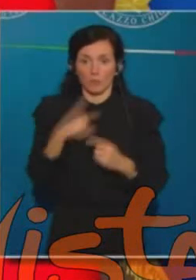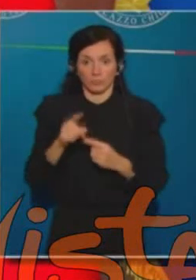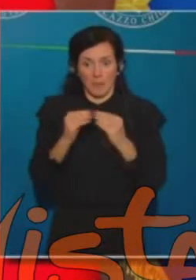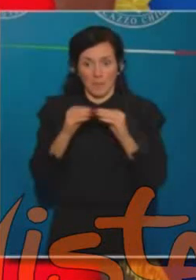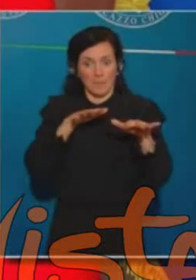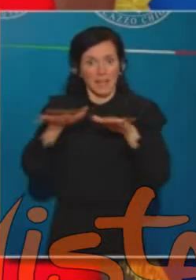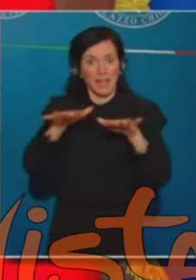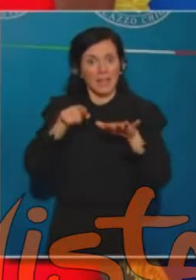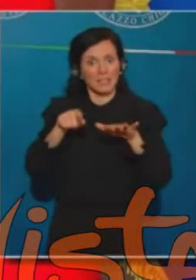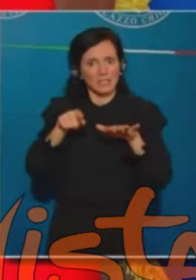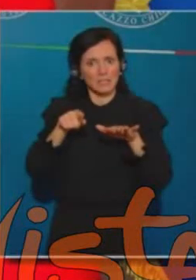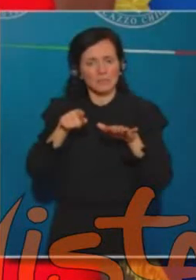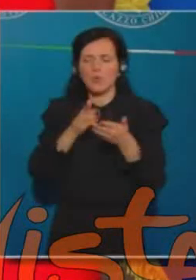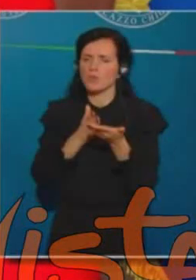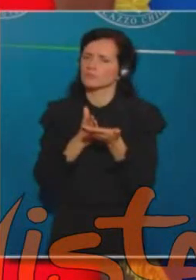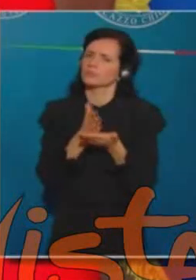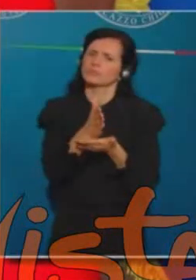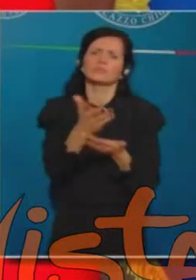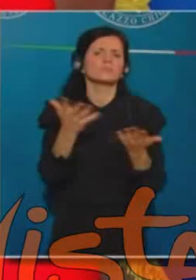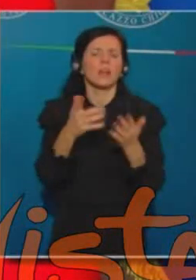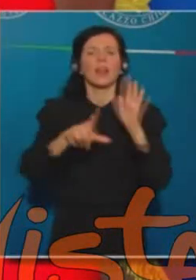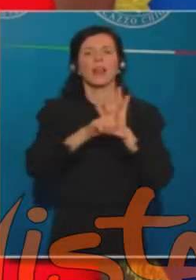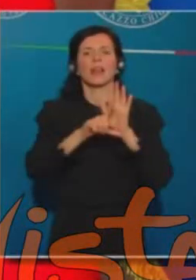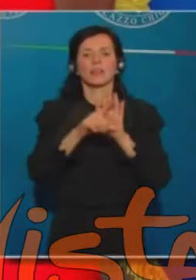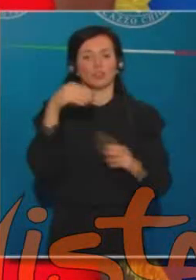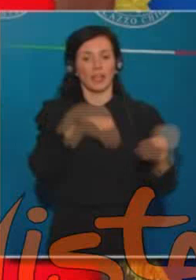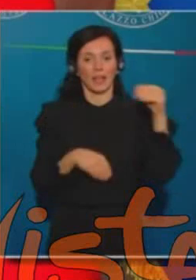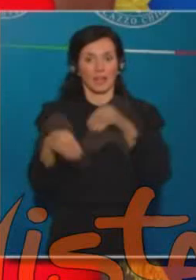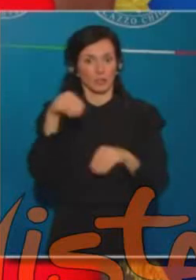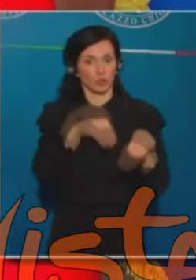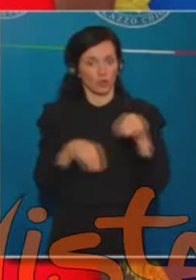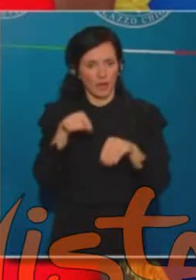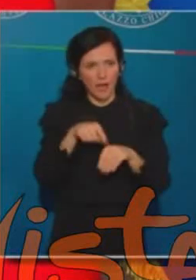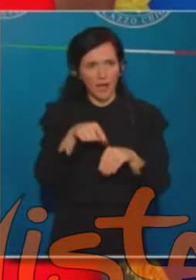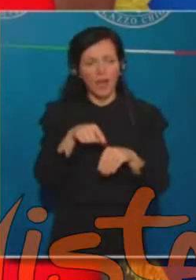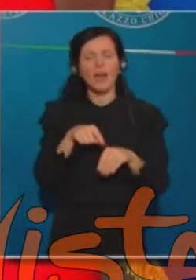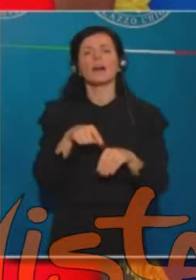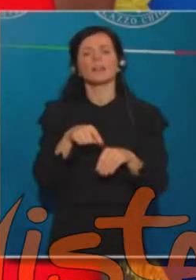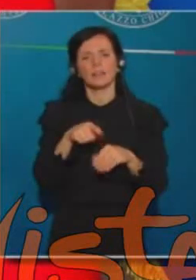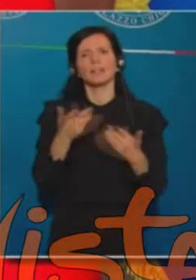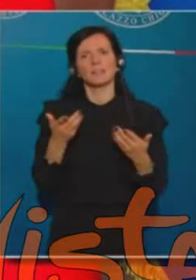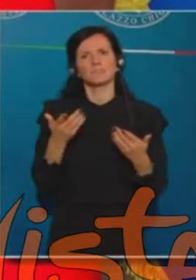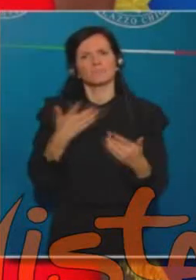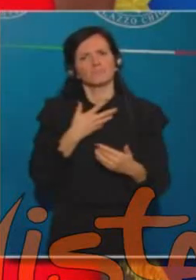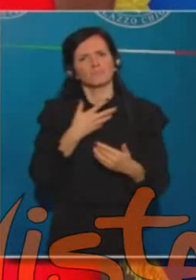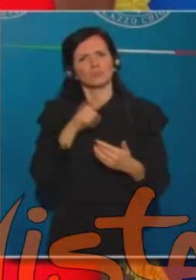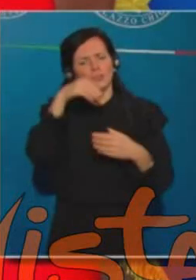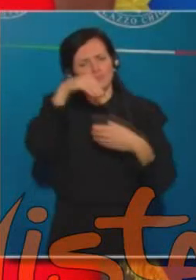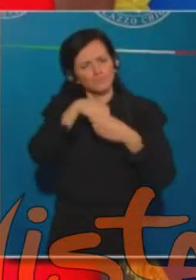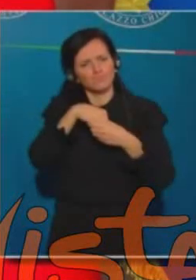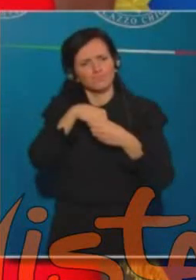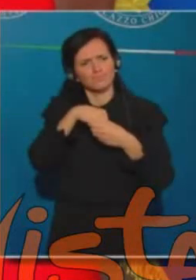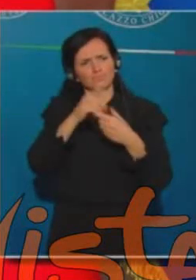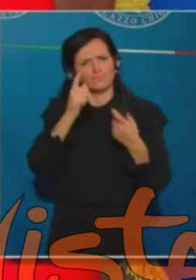di una legge elettorale che apporti un correttivo rispetto